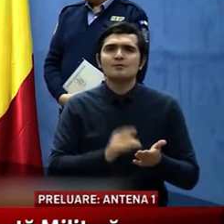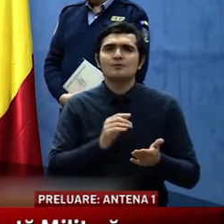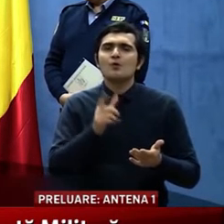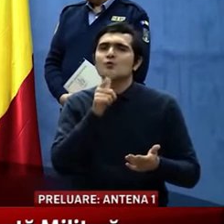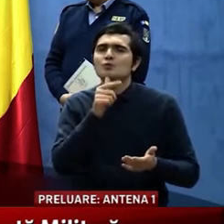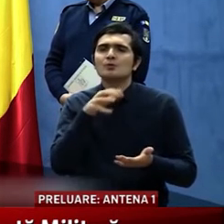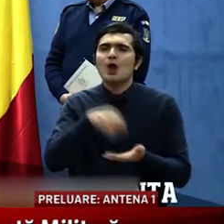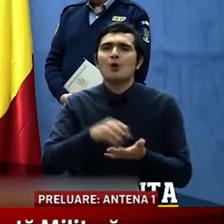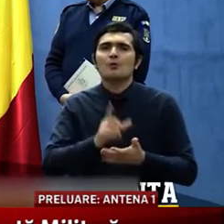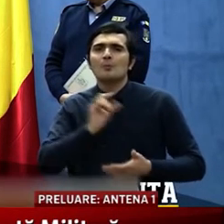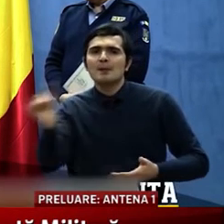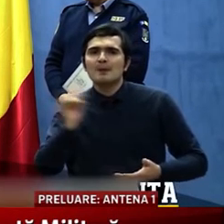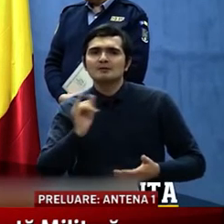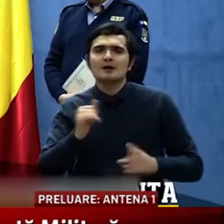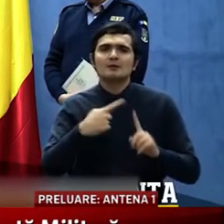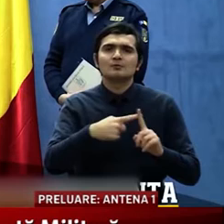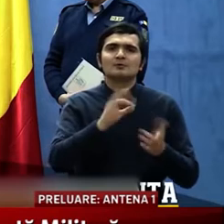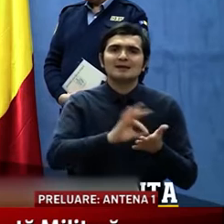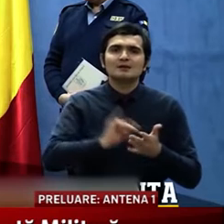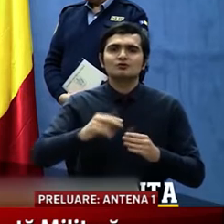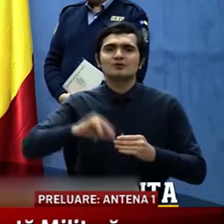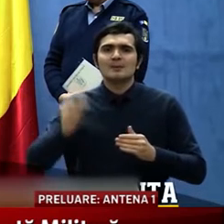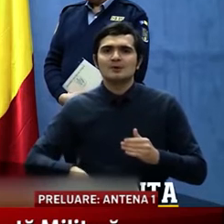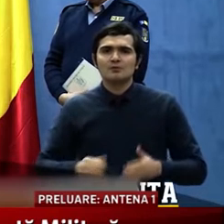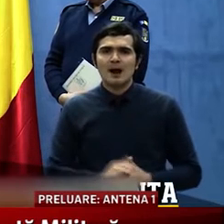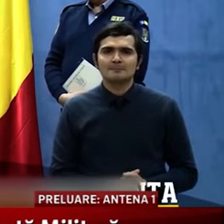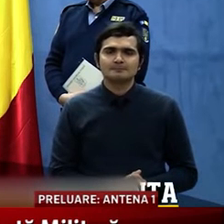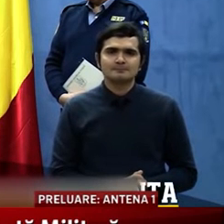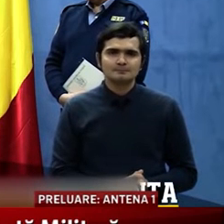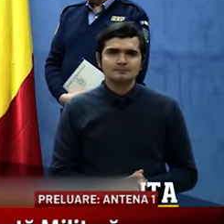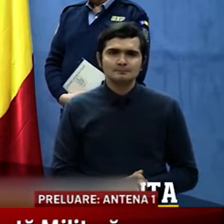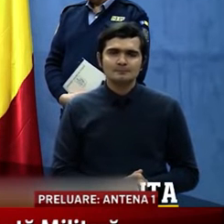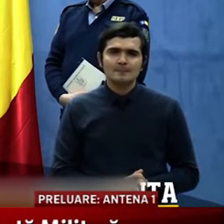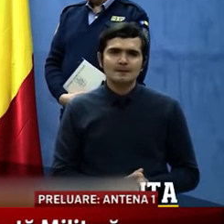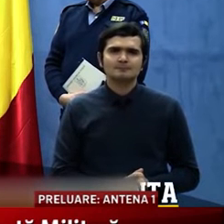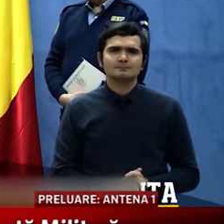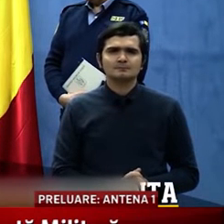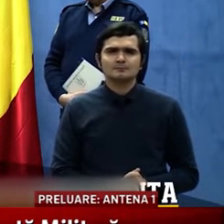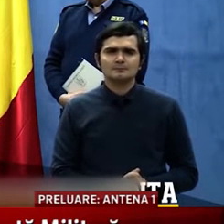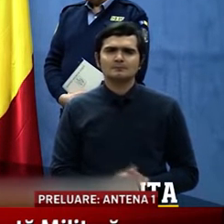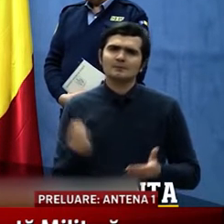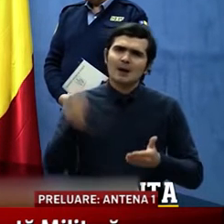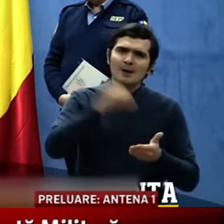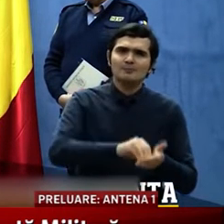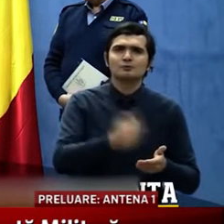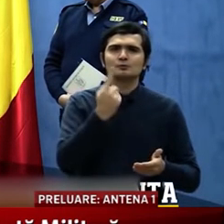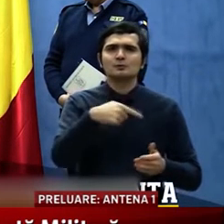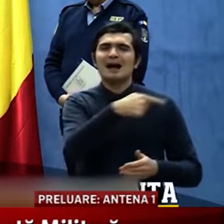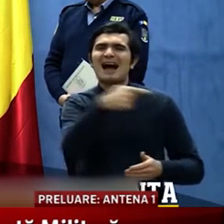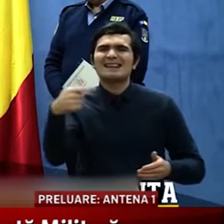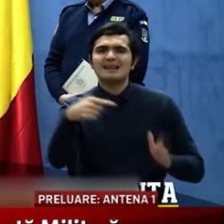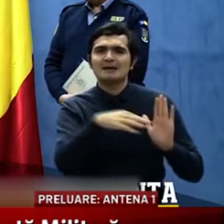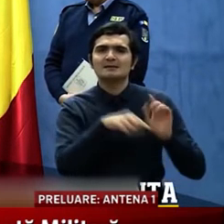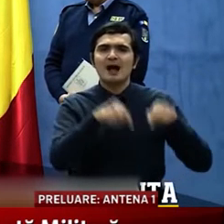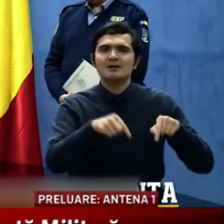deplasării, data și semnătura. Am introdus un aliniat în acest articol, prin